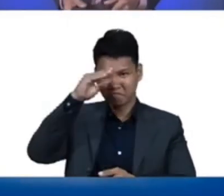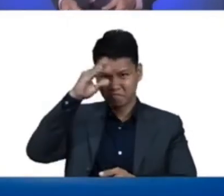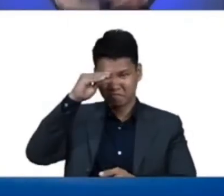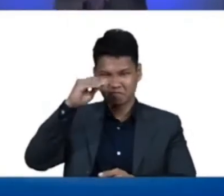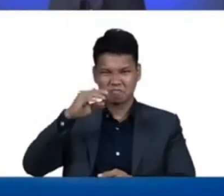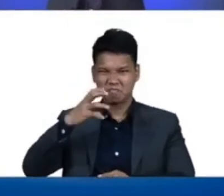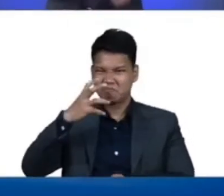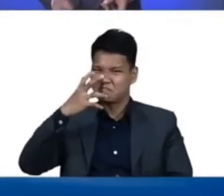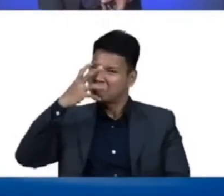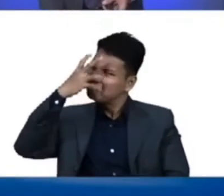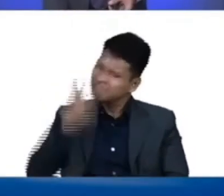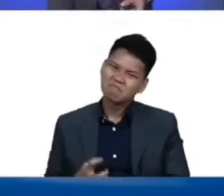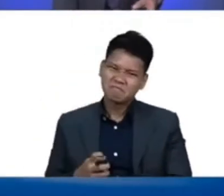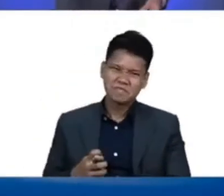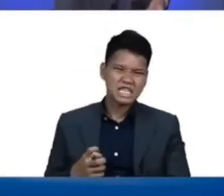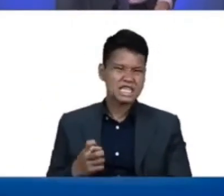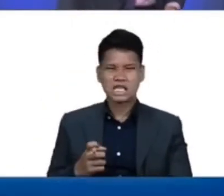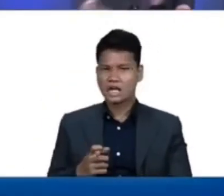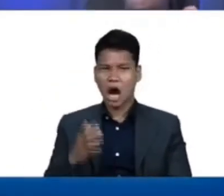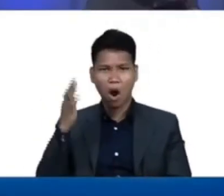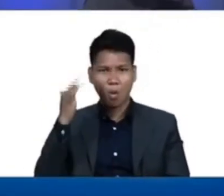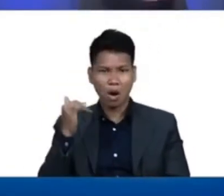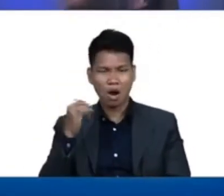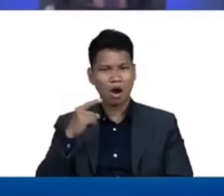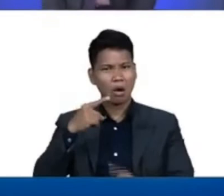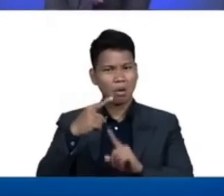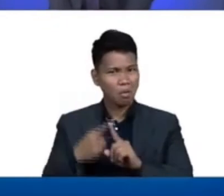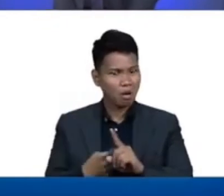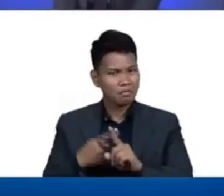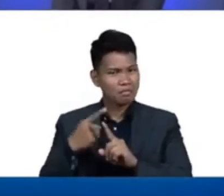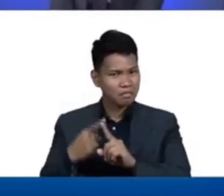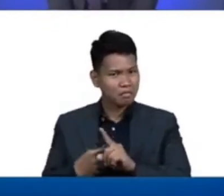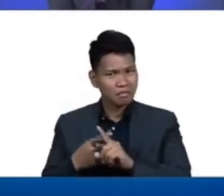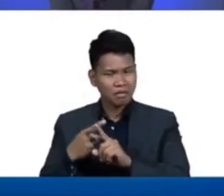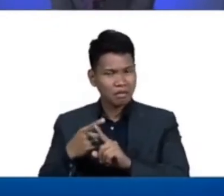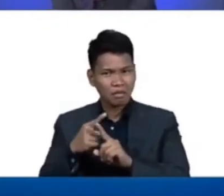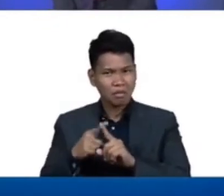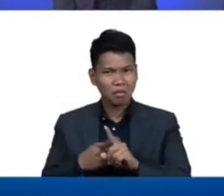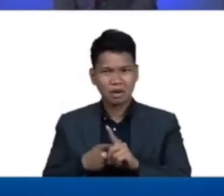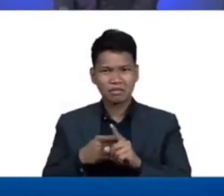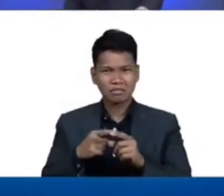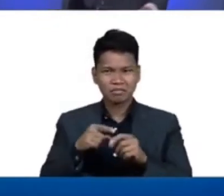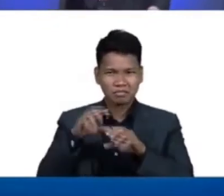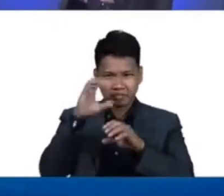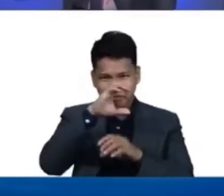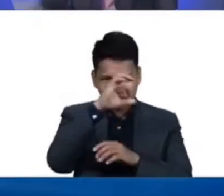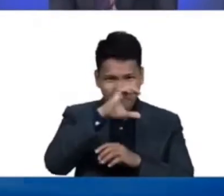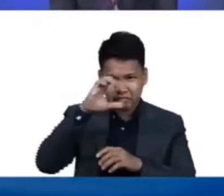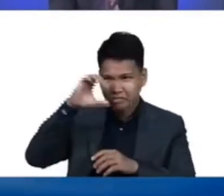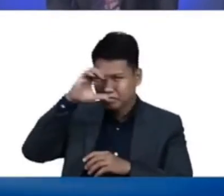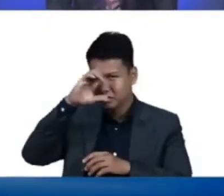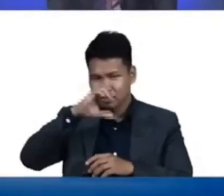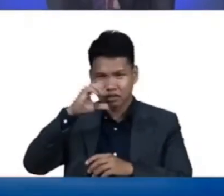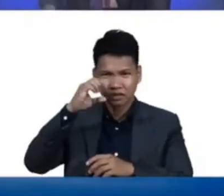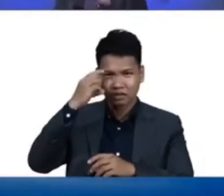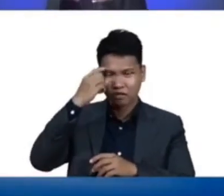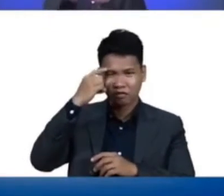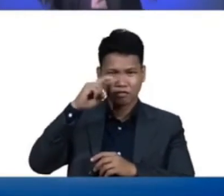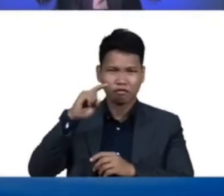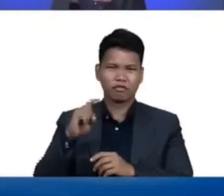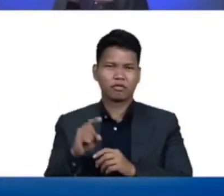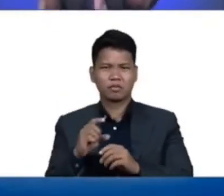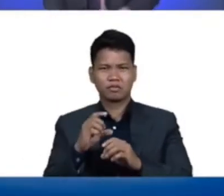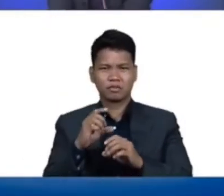galit na galit si Bill dahil isang buwan mahigit ang kanilang ginugol upang maghanap ng sasakyan at